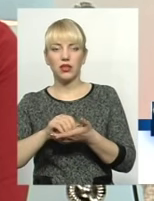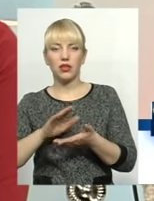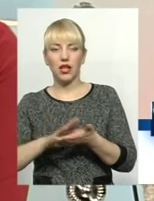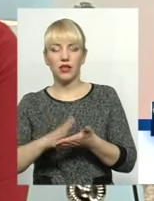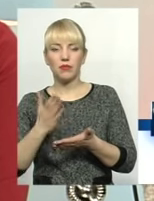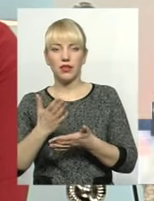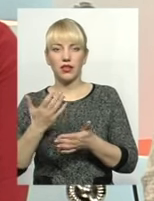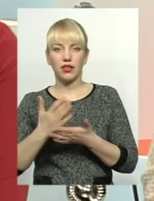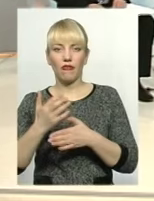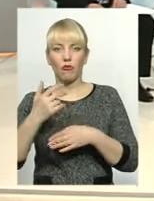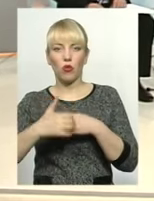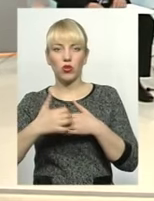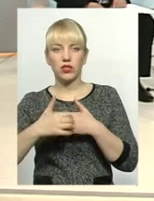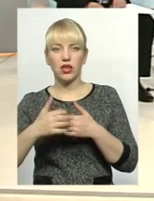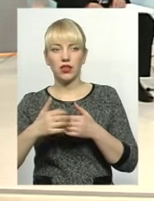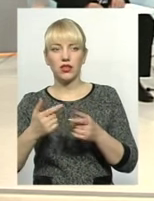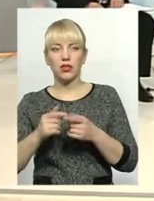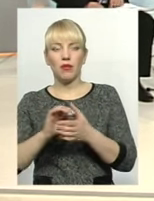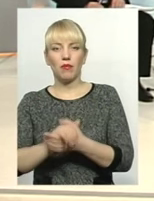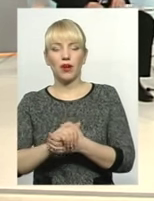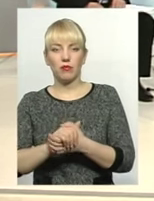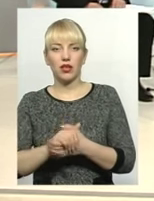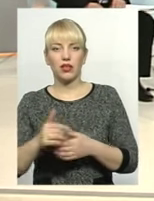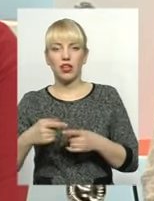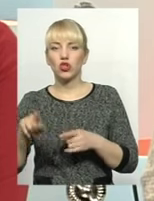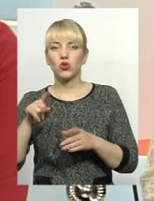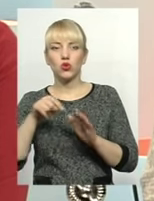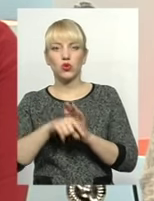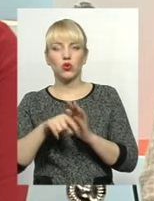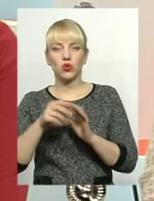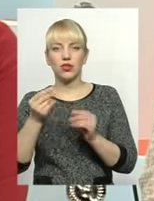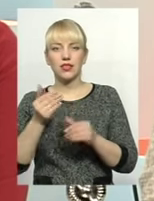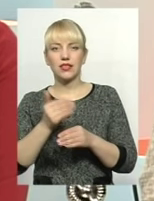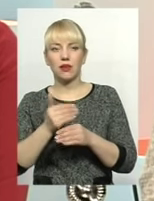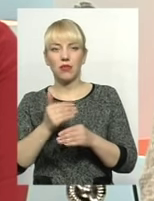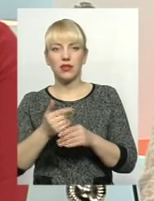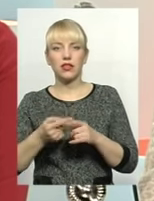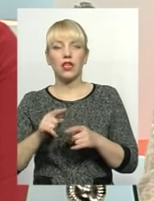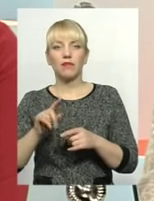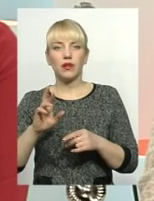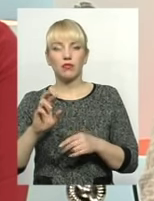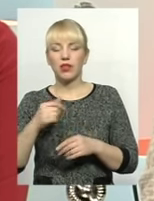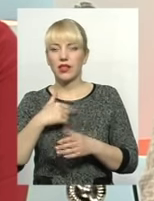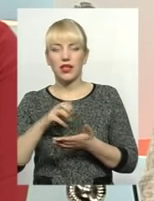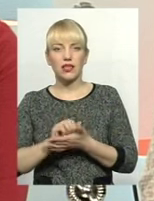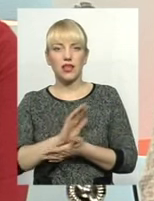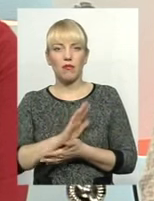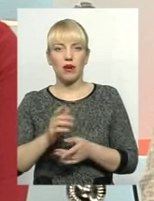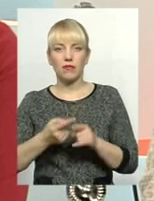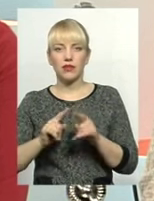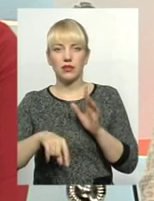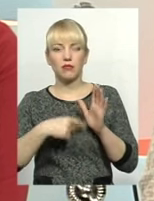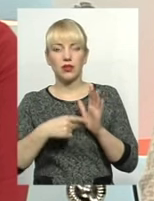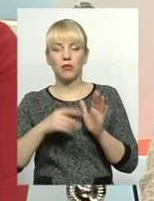посередництва і примирення. стосується стипендій? Стипендії, на жаль, ми не займаємося стипендіями, тому що юрисдикція наша розповсюється тільки на